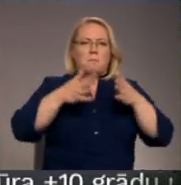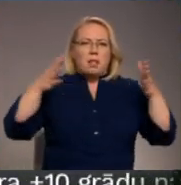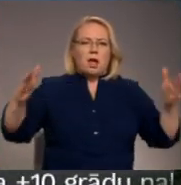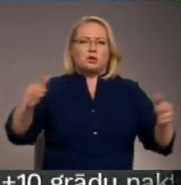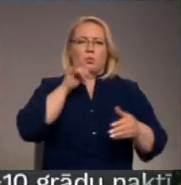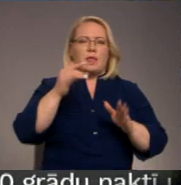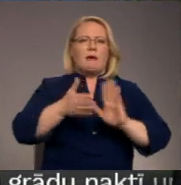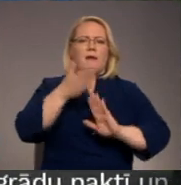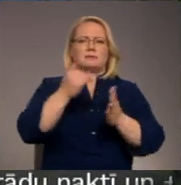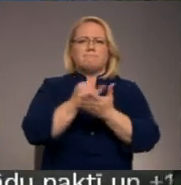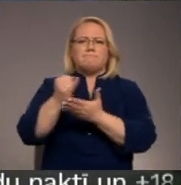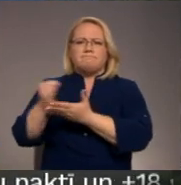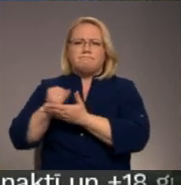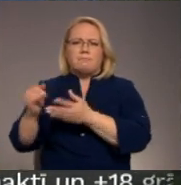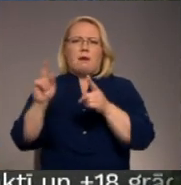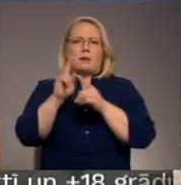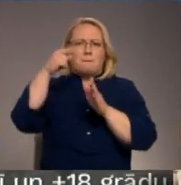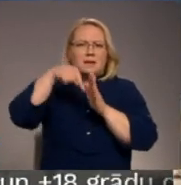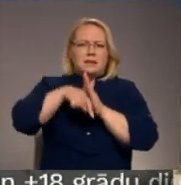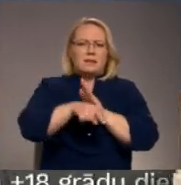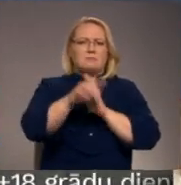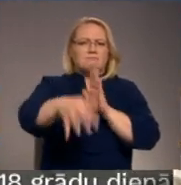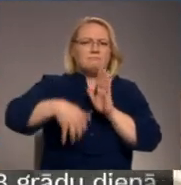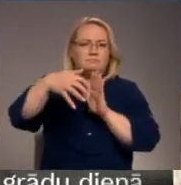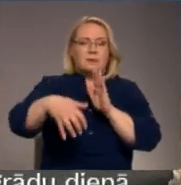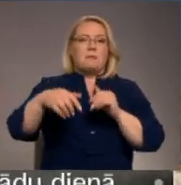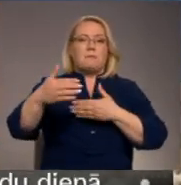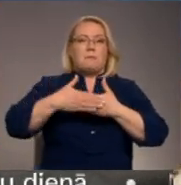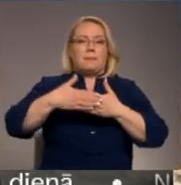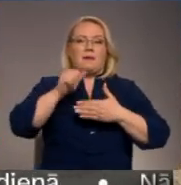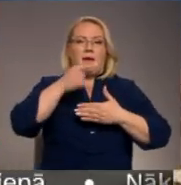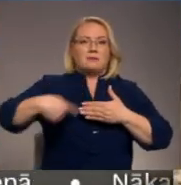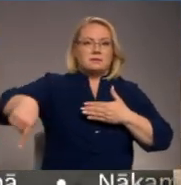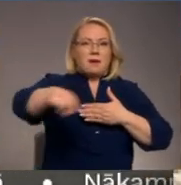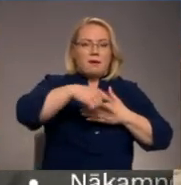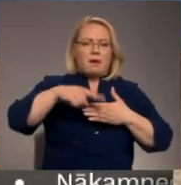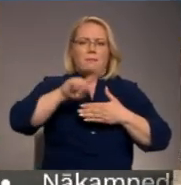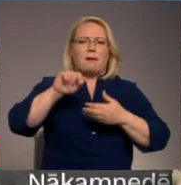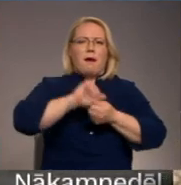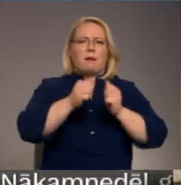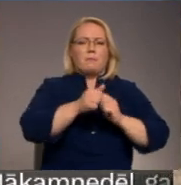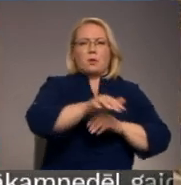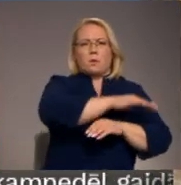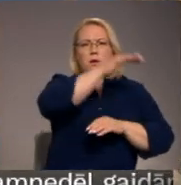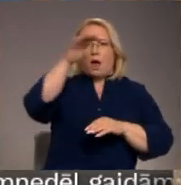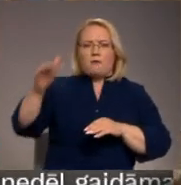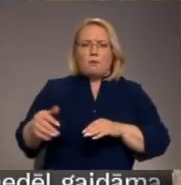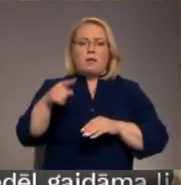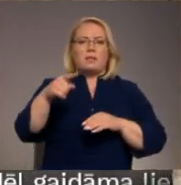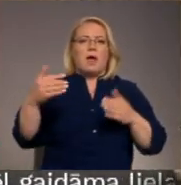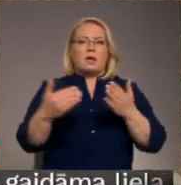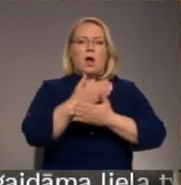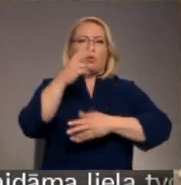Krasti atbrīvoti no krūmiem veikta arī padziļināšana, savukārt pie paša ezara iespaidīga akmeņu krāvumi. Tā ir jaunbūvētā